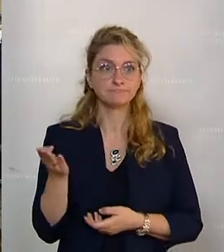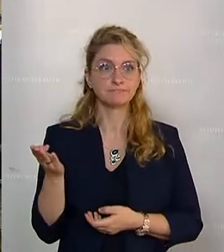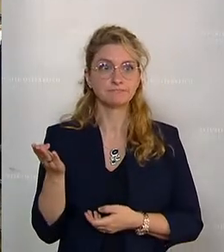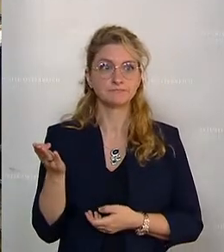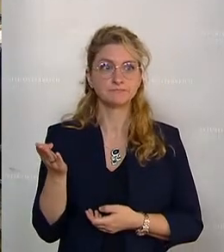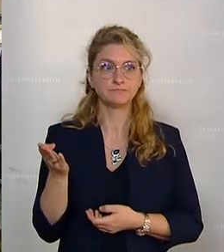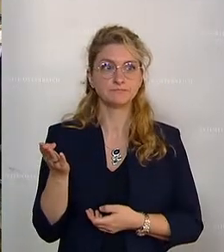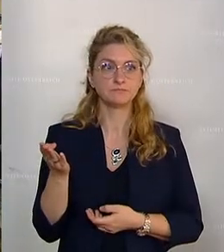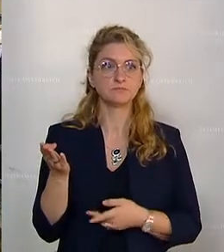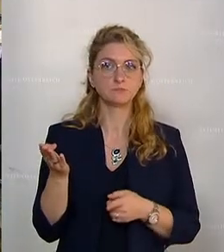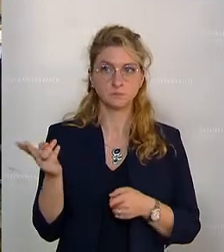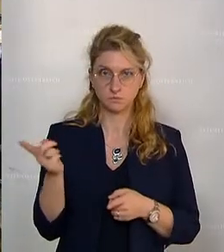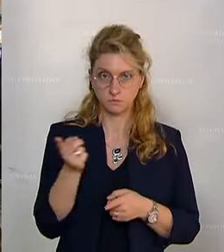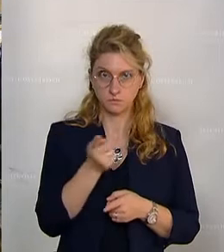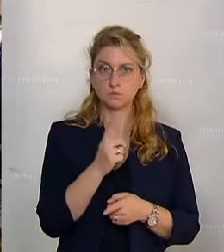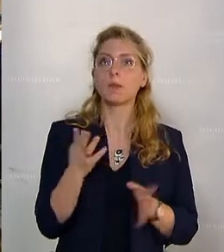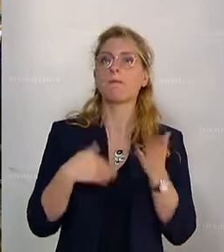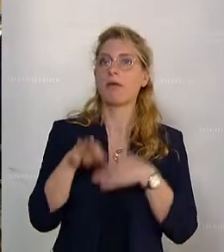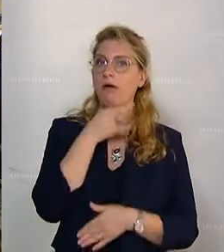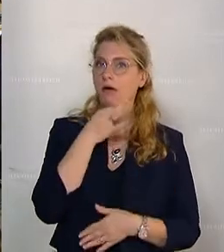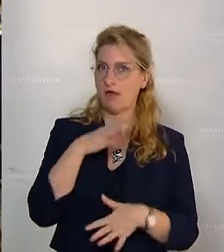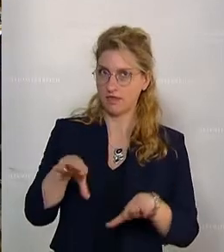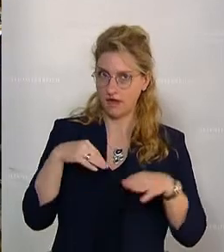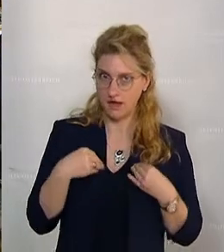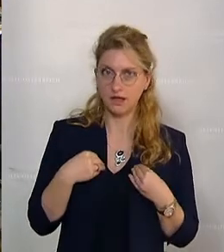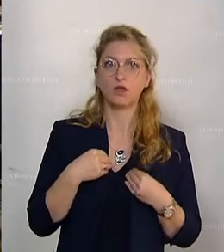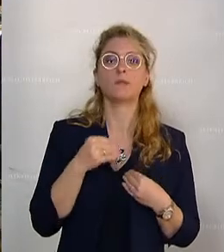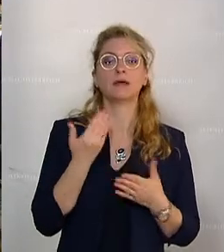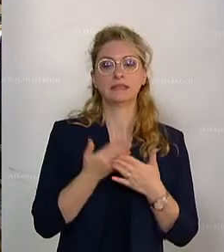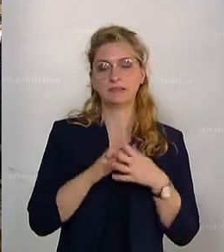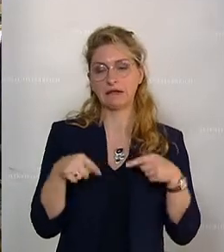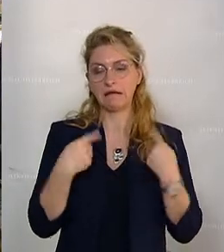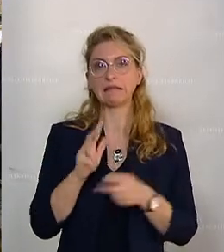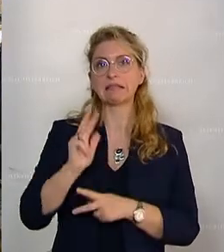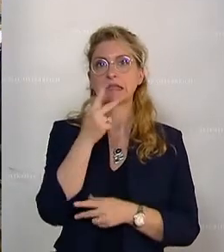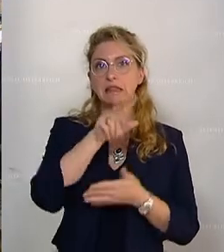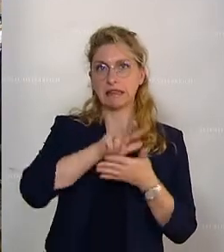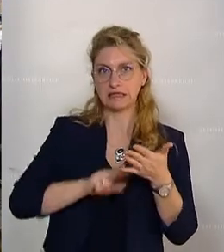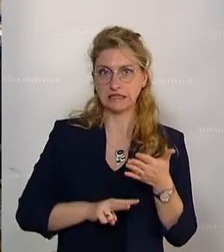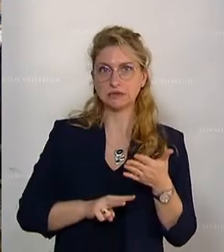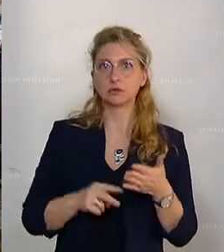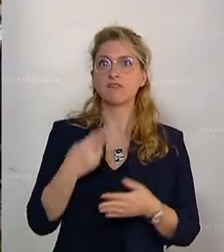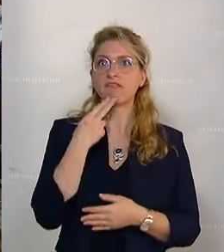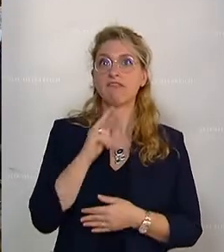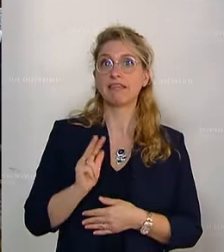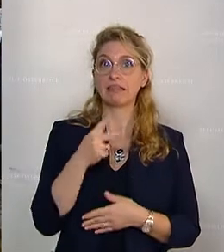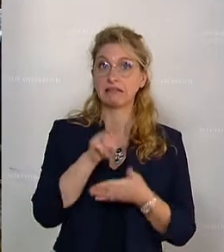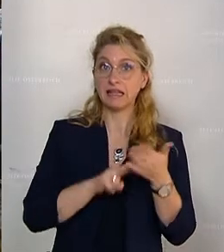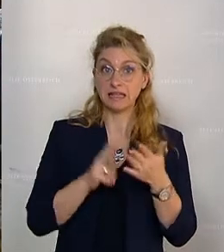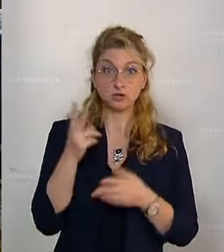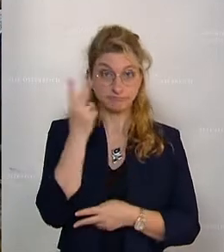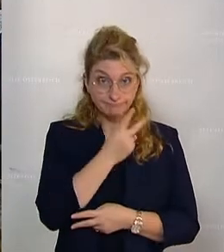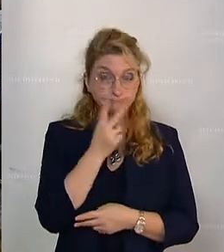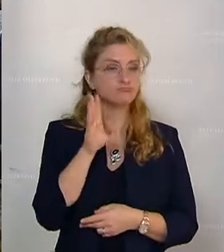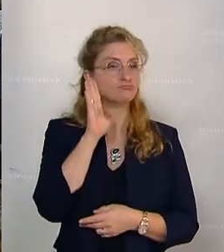Grüner Bericht, klarerweise Ressortzugehörigkeit zu Landwirtschaftsministerin Köstinger. Wenn dritte Lesung seine Zustimmung gibt, dann bitte